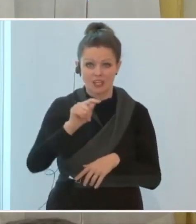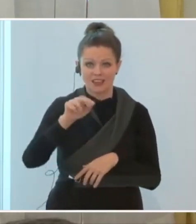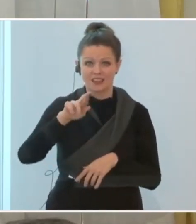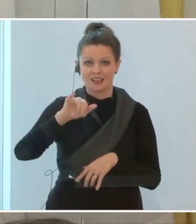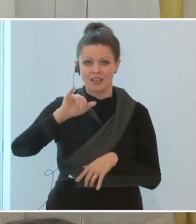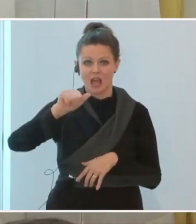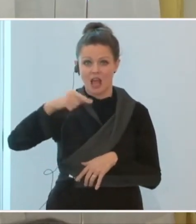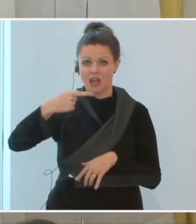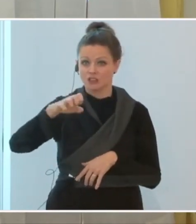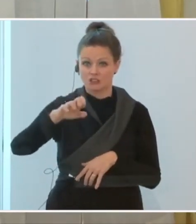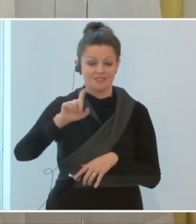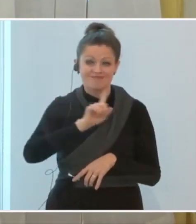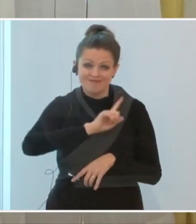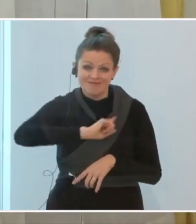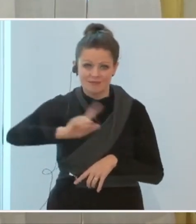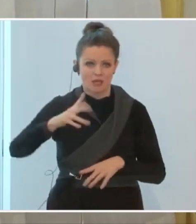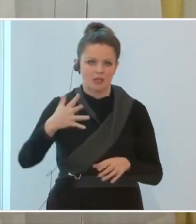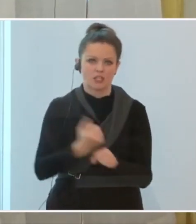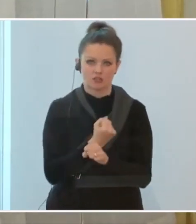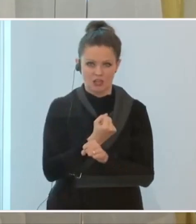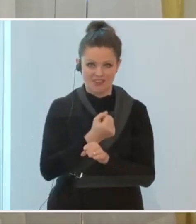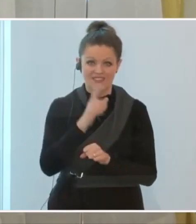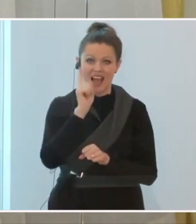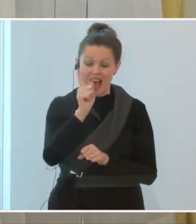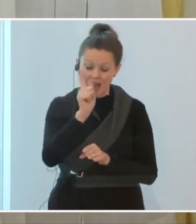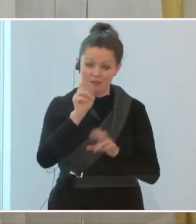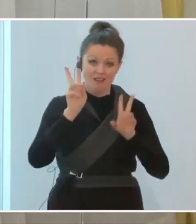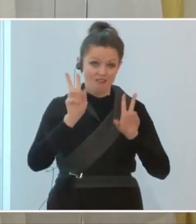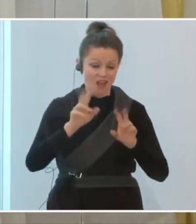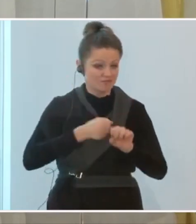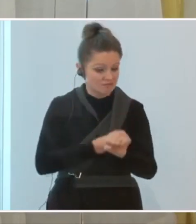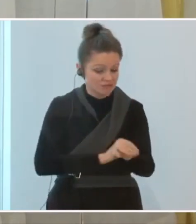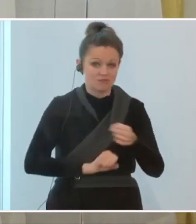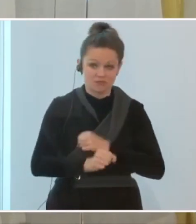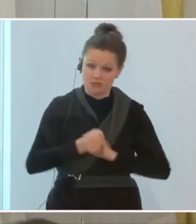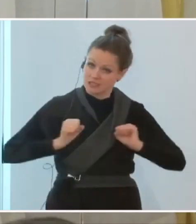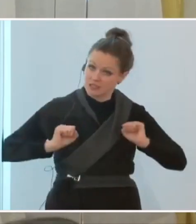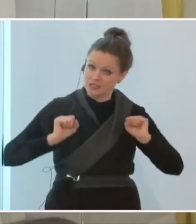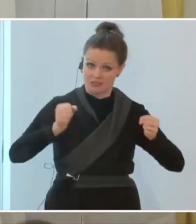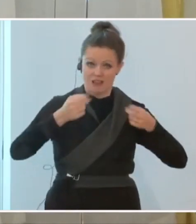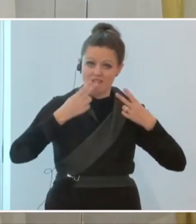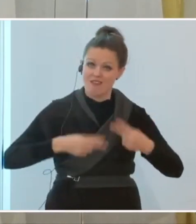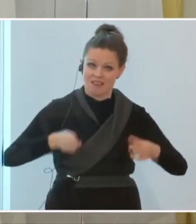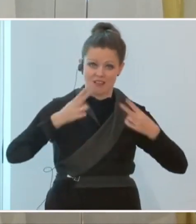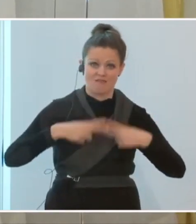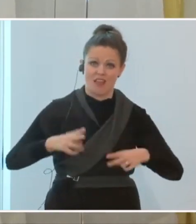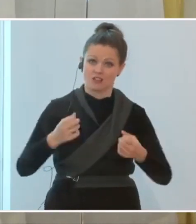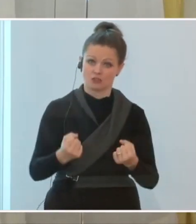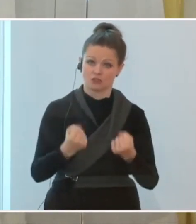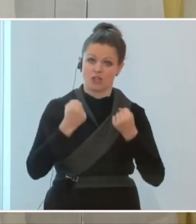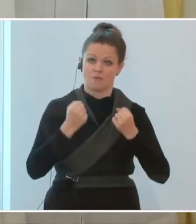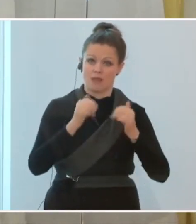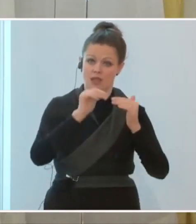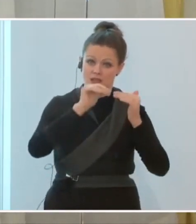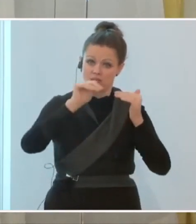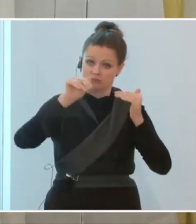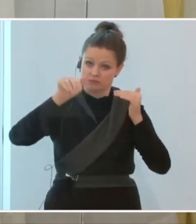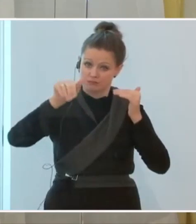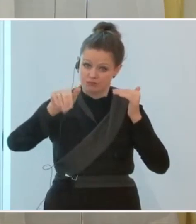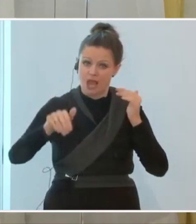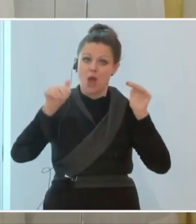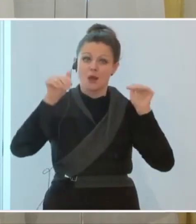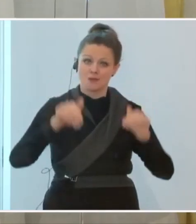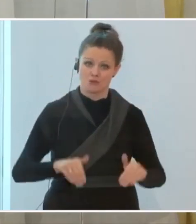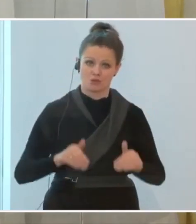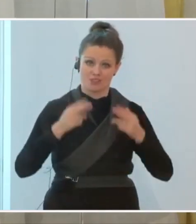ist gelungen. Das ist gelungen, aber da ist noch viel zu tun. Wir müssen diesen Trend weiter stabilisieren und deutlich